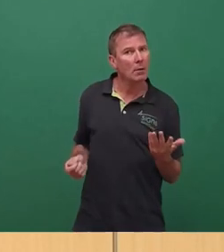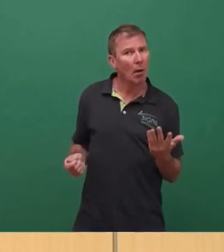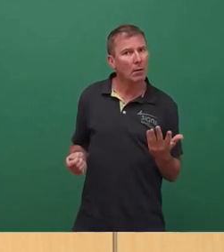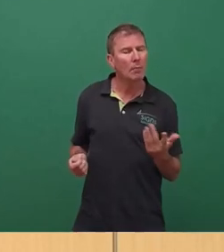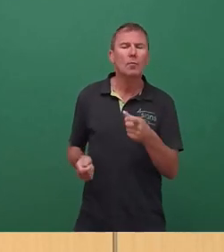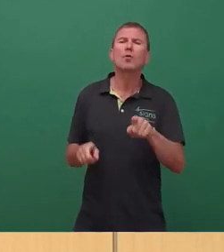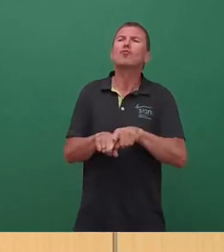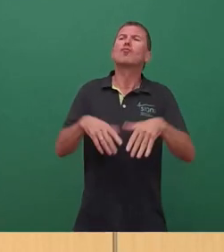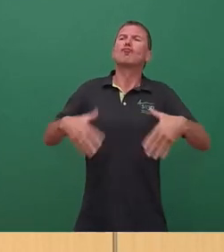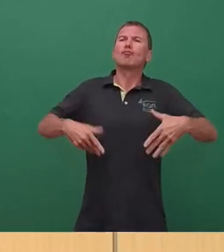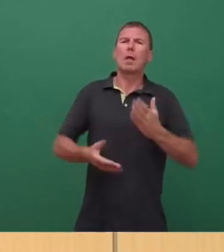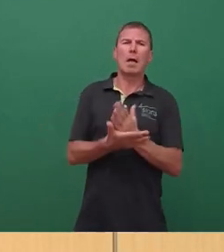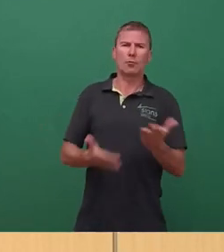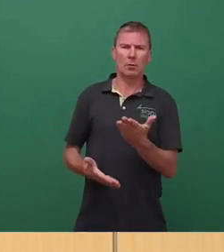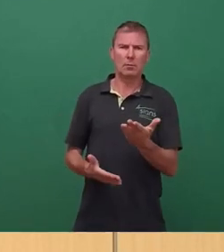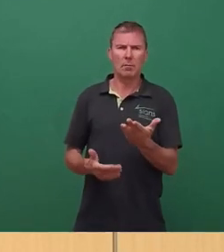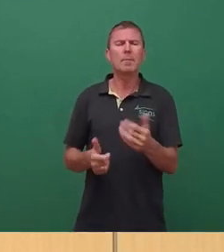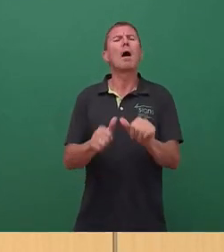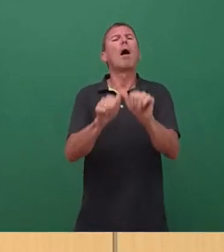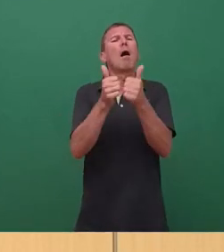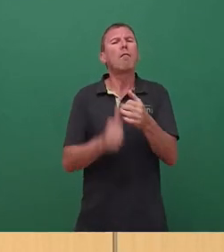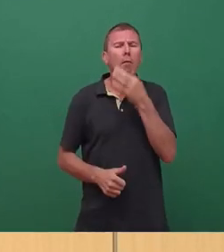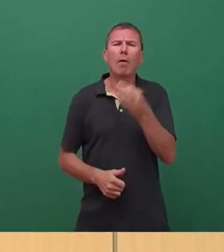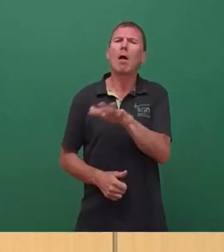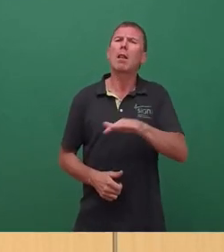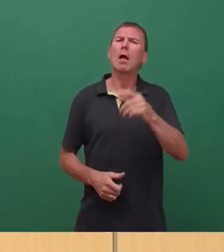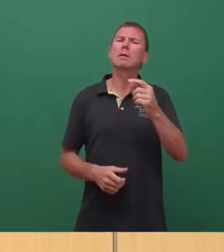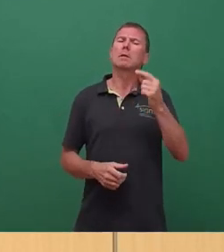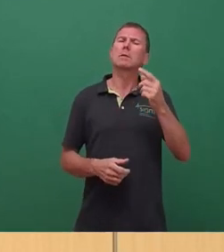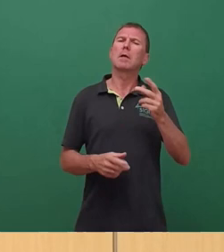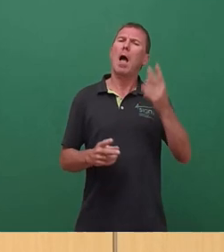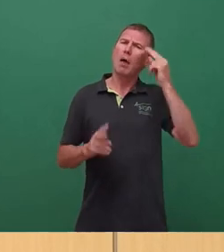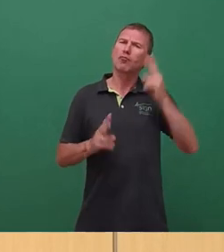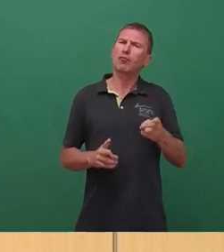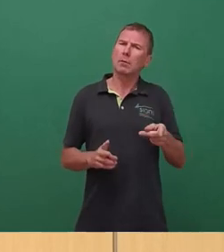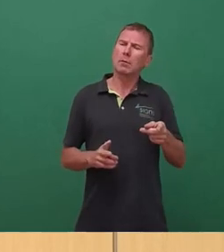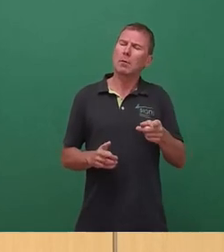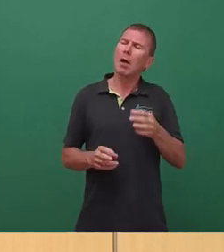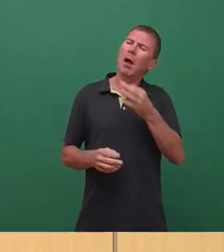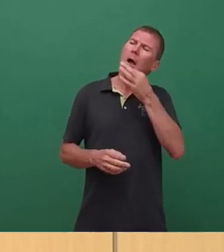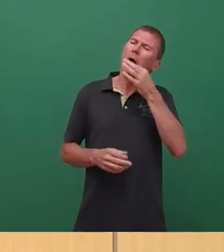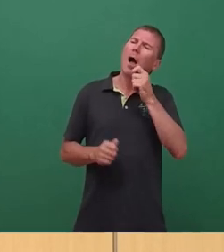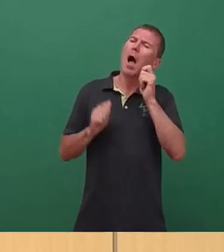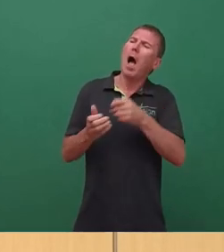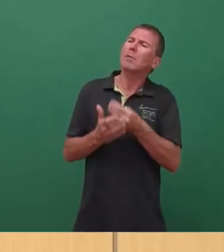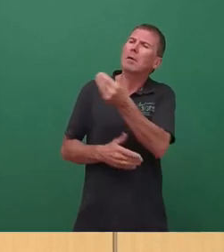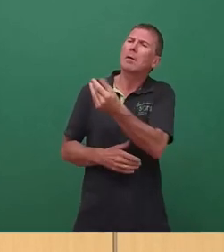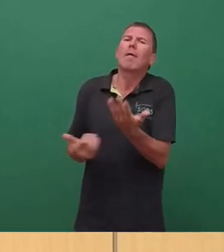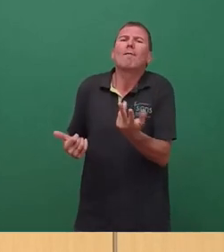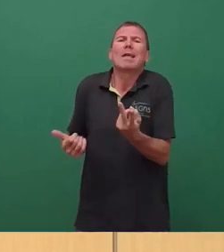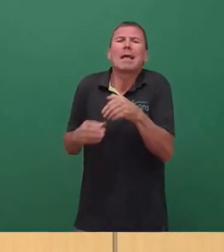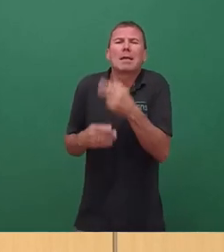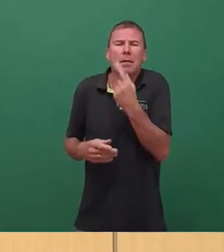bezeichnet werden. Die Formfrage, wie die Landeshauptstadt ihre Anfrage formuliert hat, ist allerdings nur eine von vielen Fragen, die im Raum stehen.